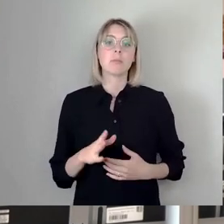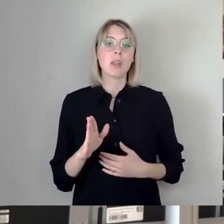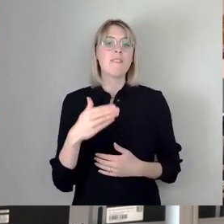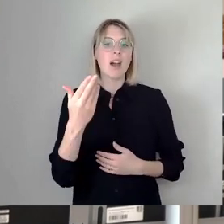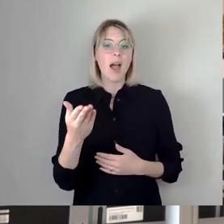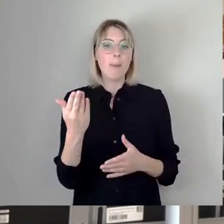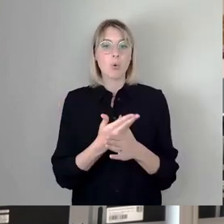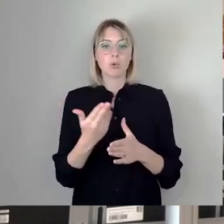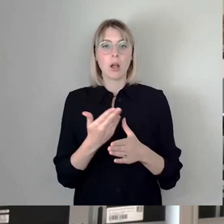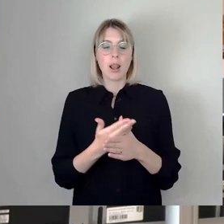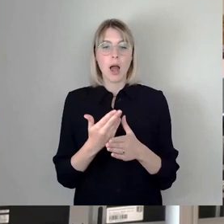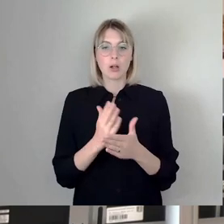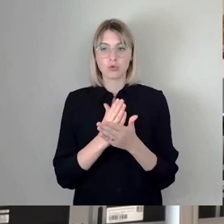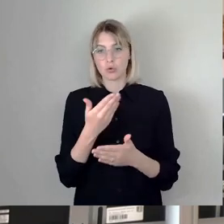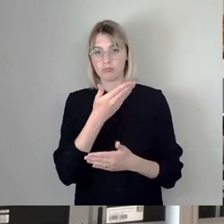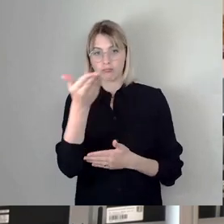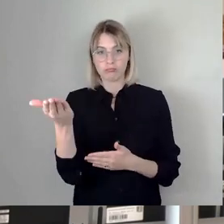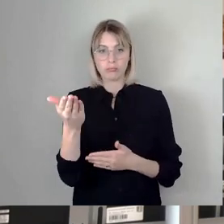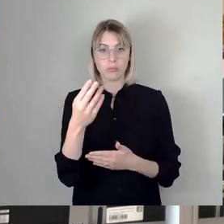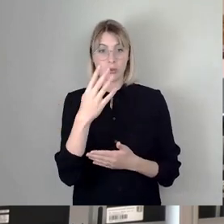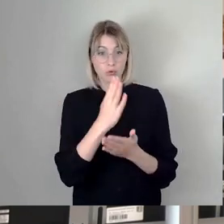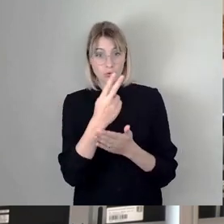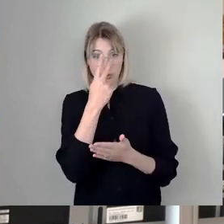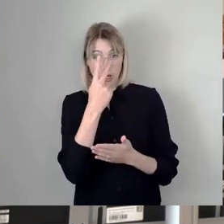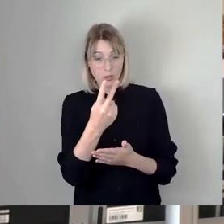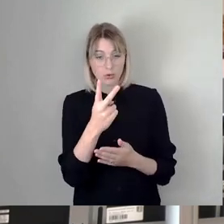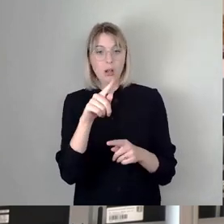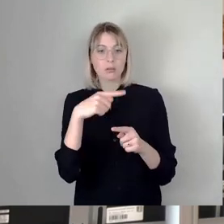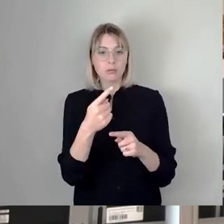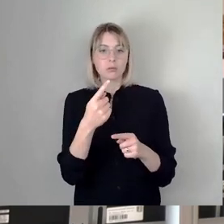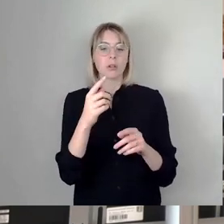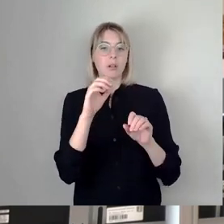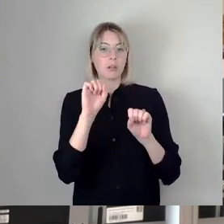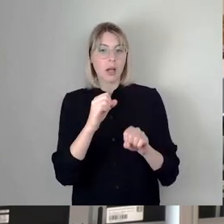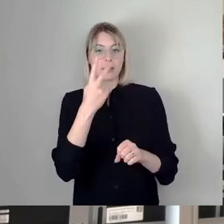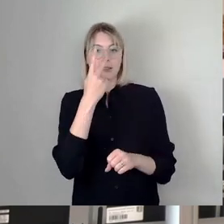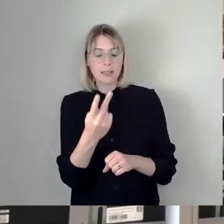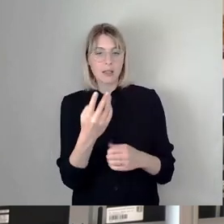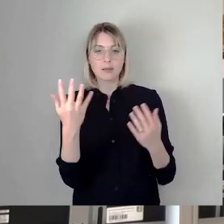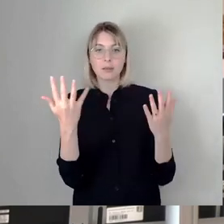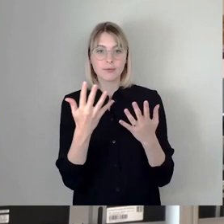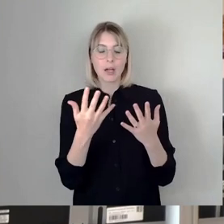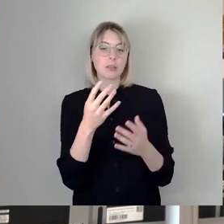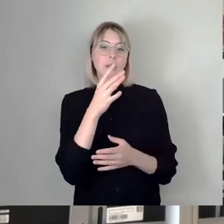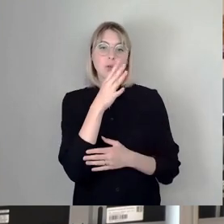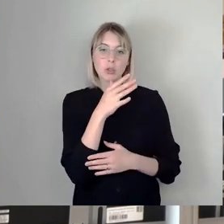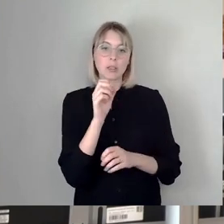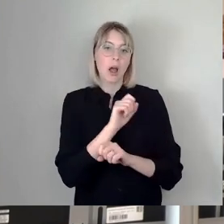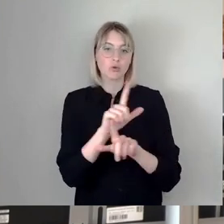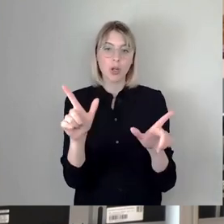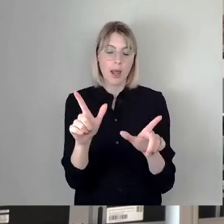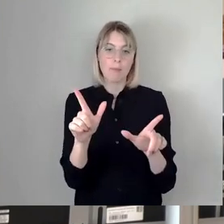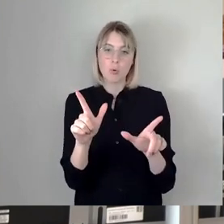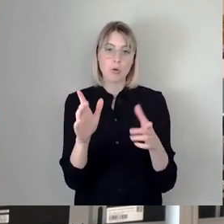mal angeschaut haben, dann muss man zum momentanen Zeitpunkt noch feststellen, feststellen, Sie sind nicht ausschreibungsreif, Sie sind fachlich